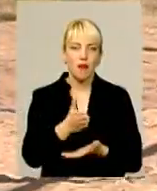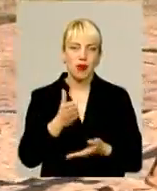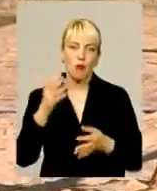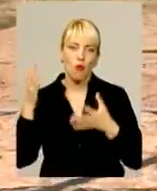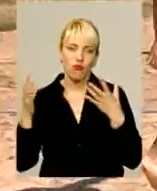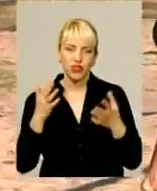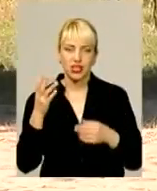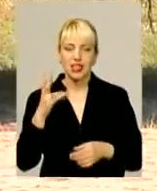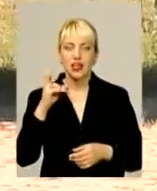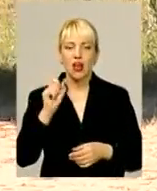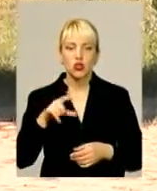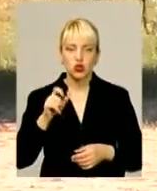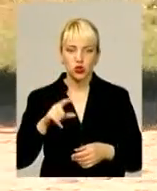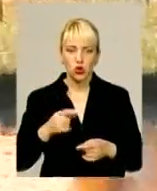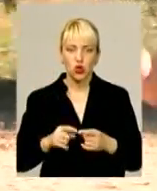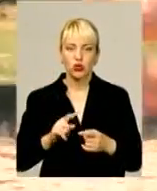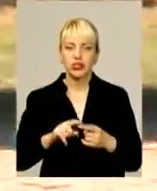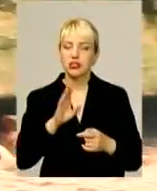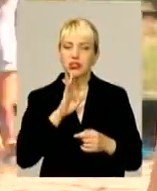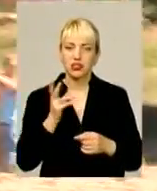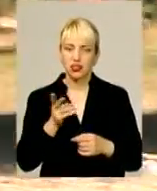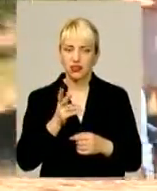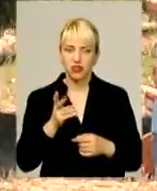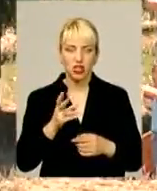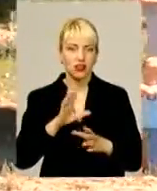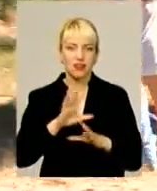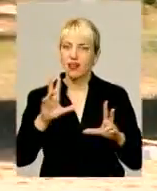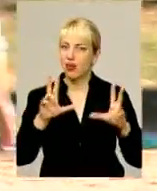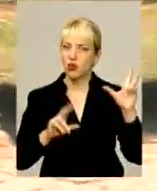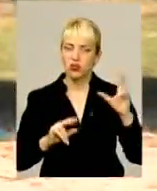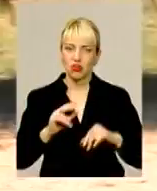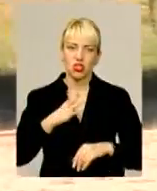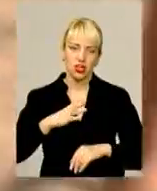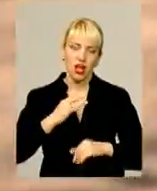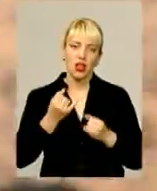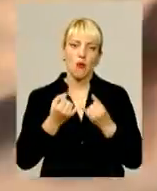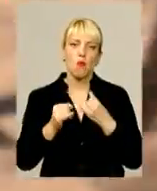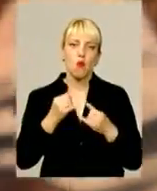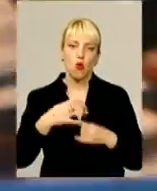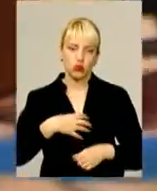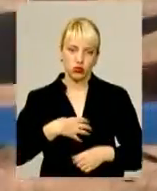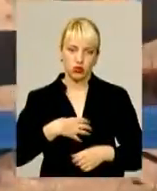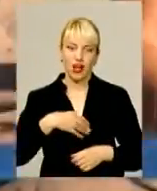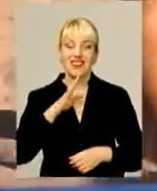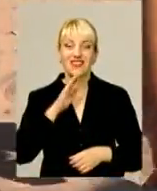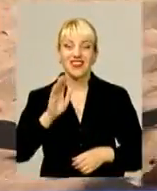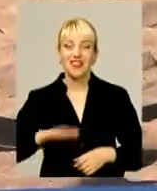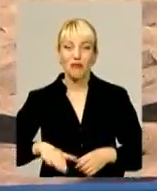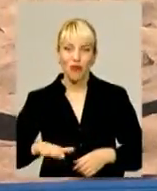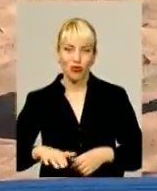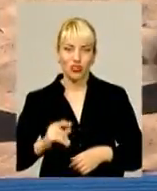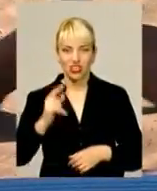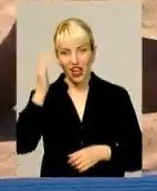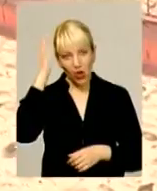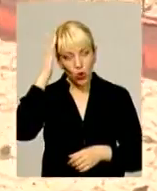з пляжного волейболу серед учасниць віком до 16 років у команді не розраховували, чекали на бронзу. Дівчата молодші за інших і невеликий